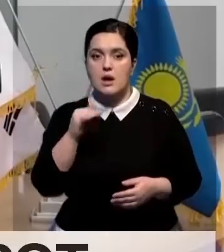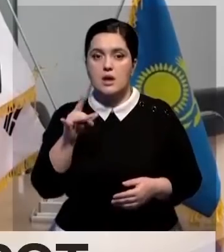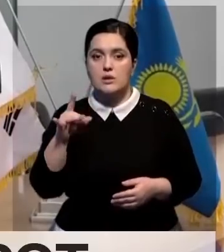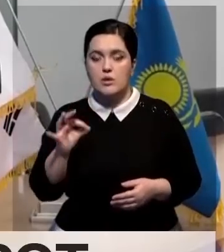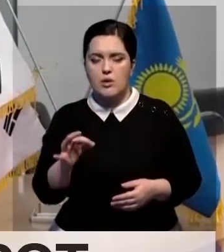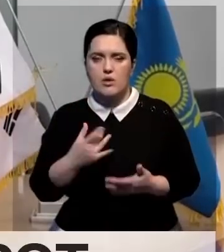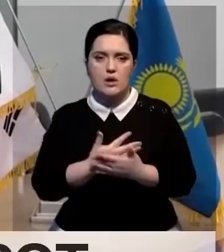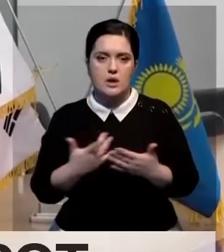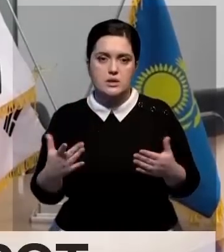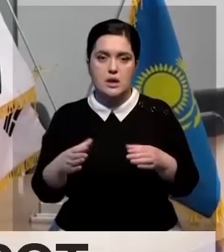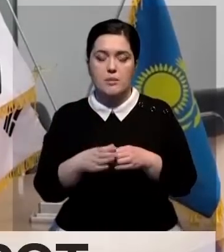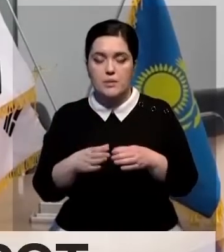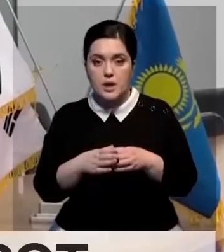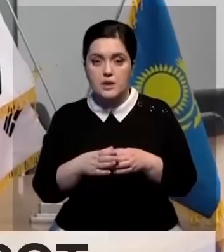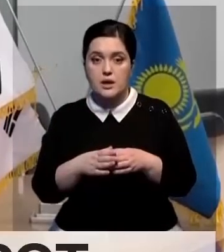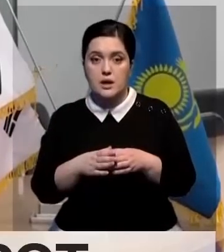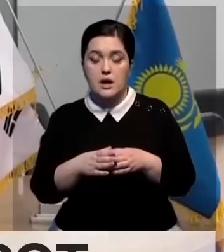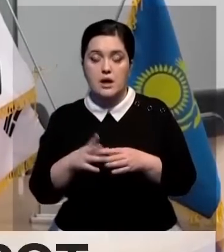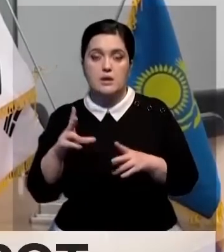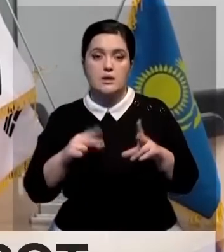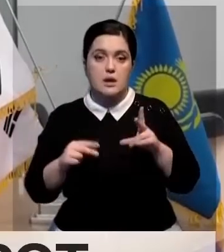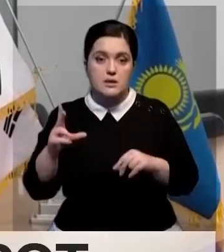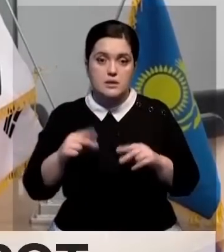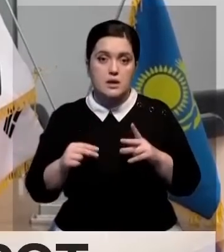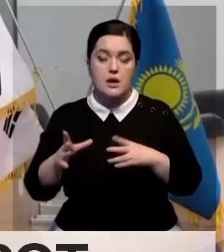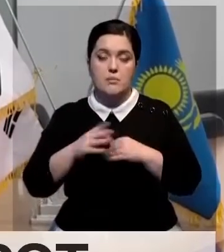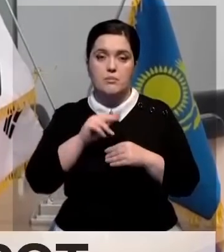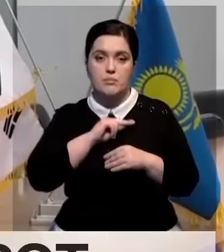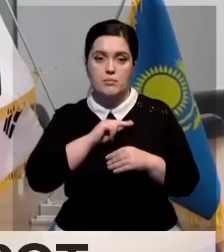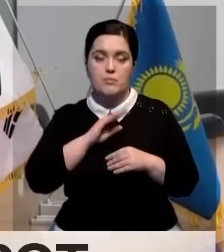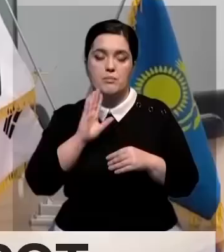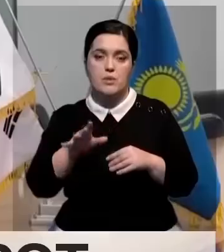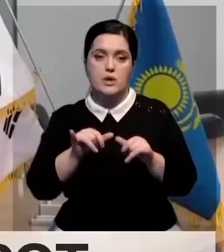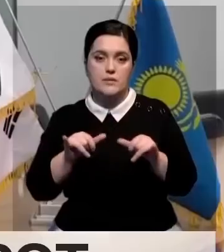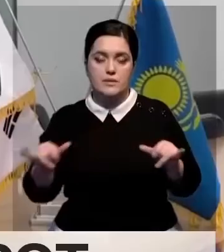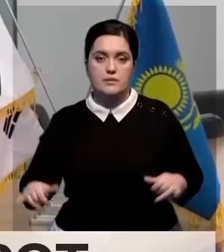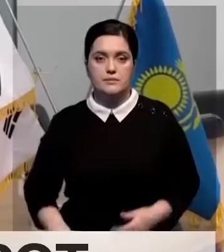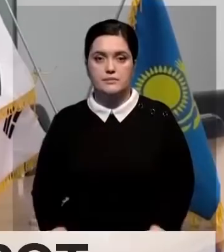Nuclear Power. Надеемся, что сотрудничество в этой области также будет развиваться.